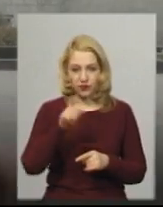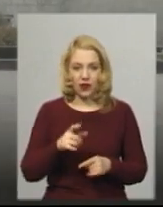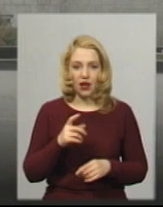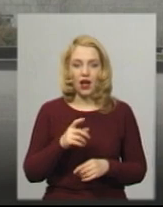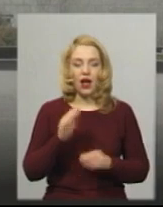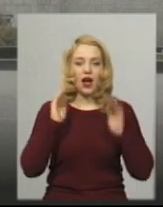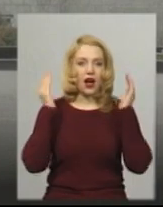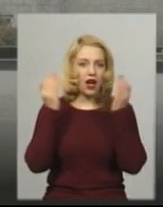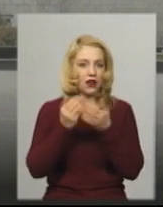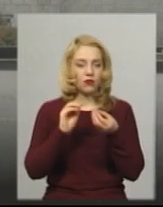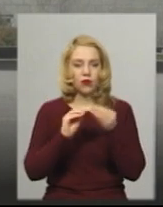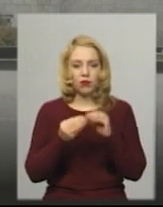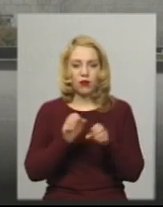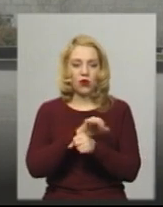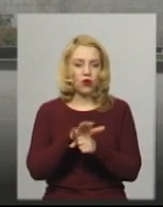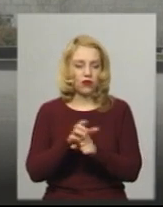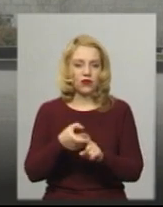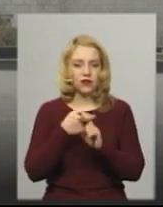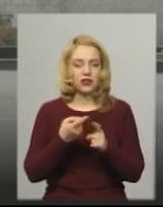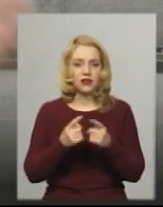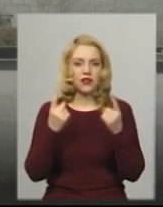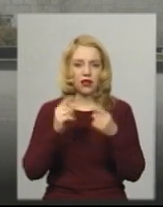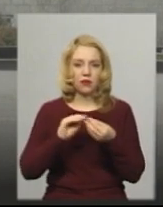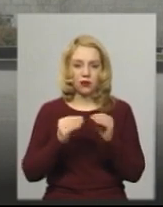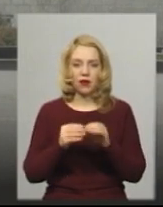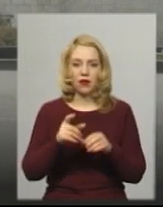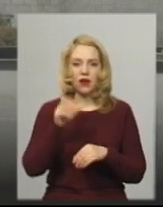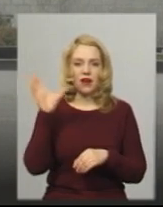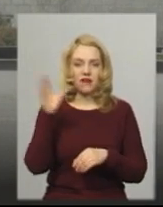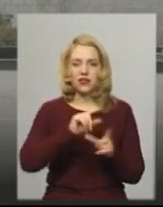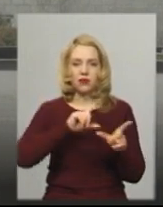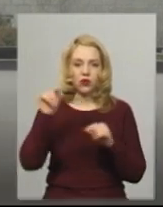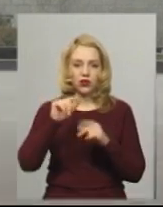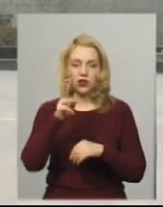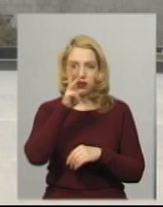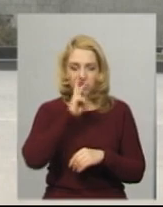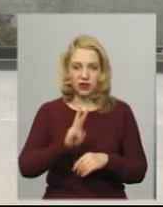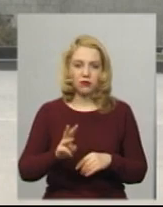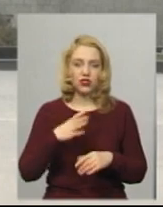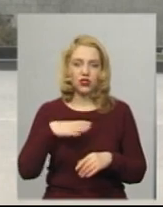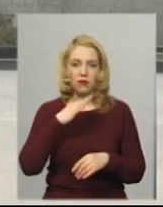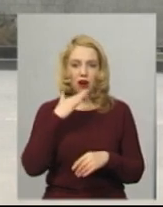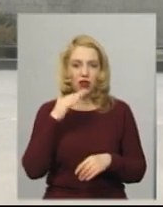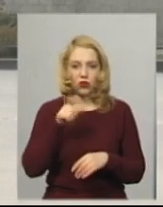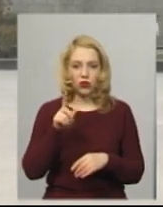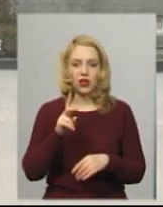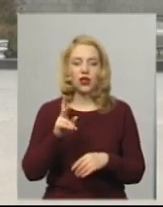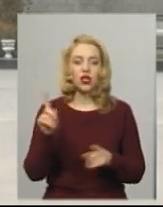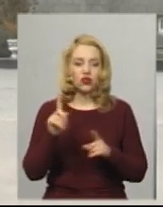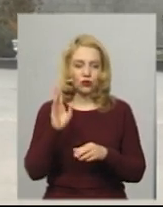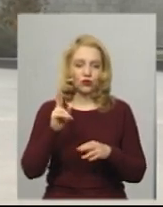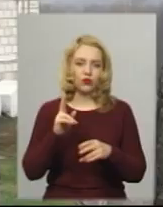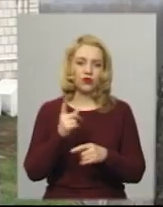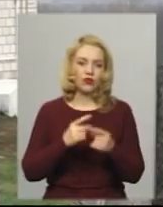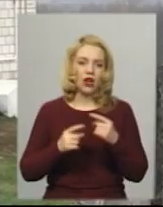Карантин, проблема, коронавірус – велика проблема. Вони виїхали на три місяці. Чекають багато людей, що паломництво відновиться, але коли це буде – тільки